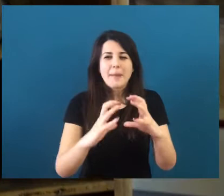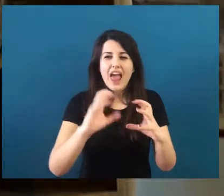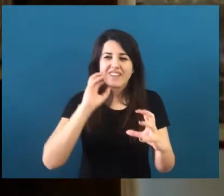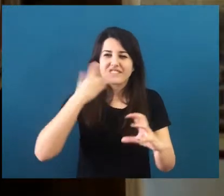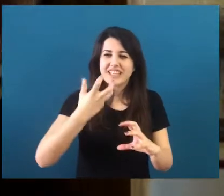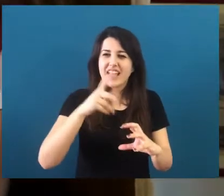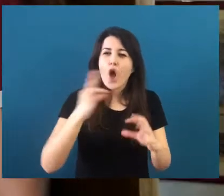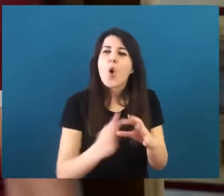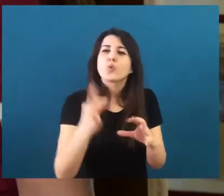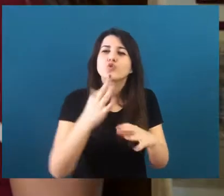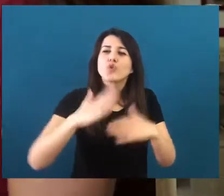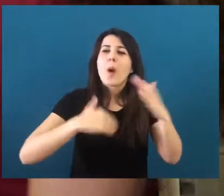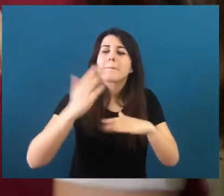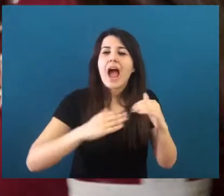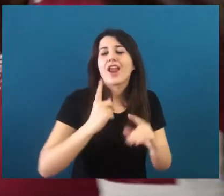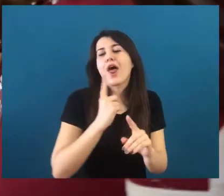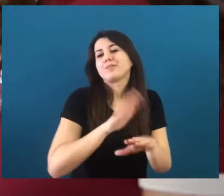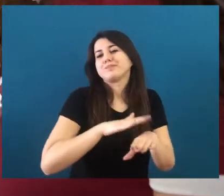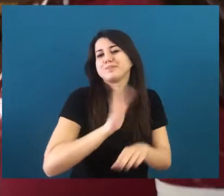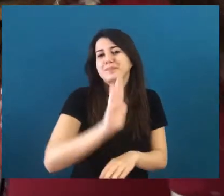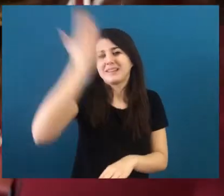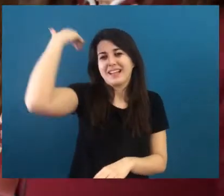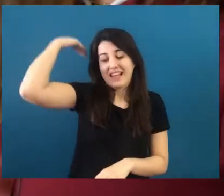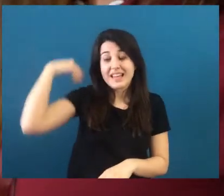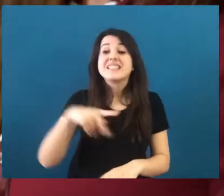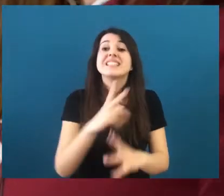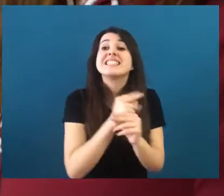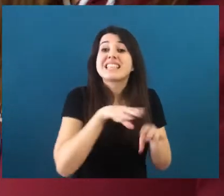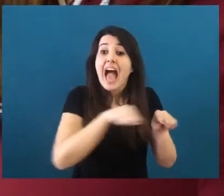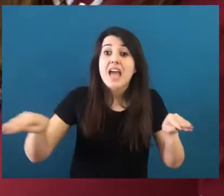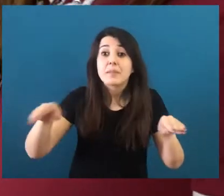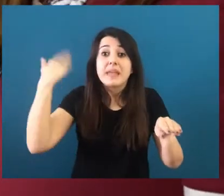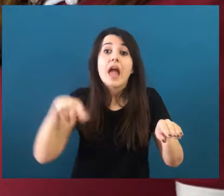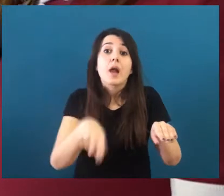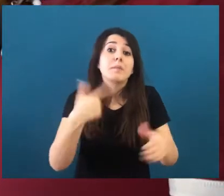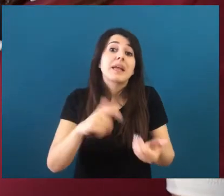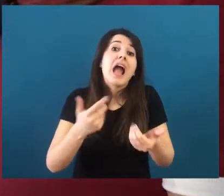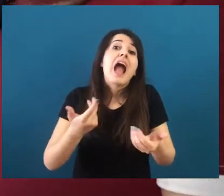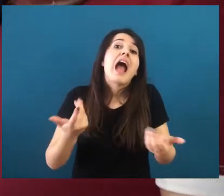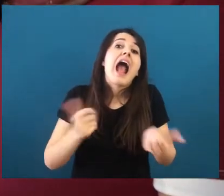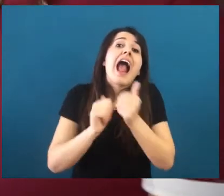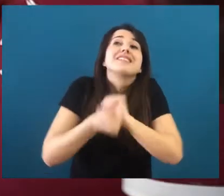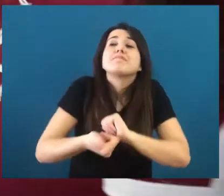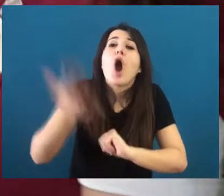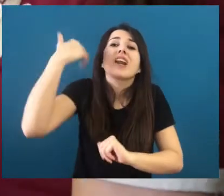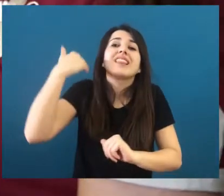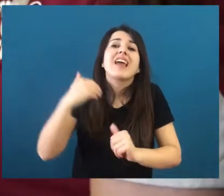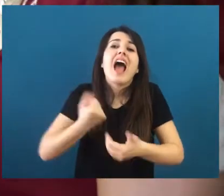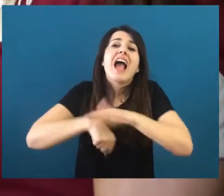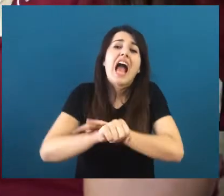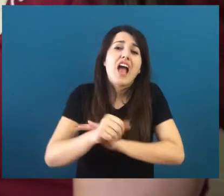all'epoca con la cucitura a mano. Scarpiera che è un po' rappresentativa di cos'era il calcio all'epoca, un calcio semplice,